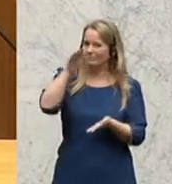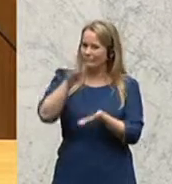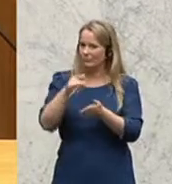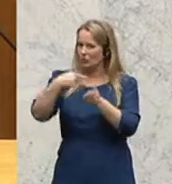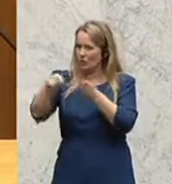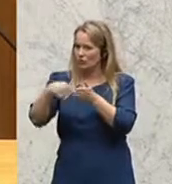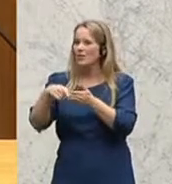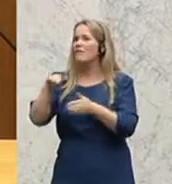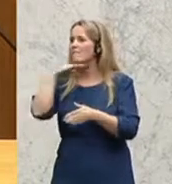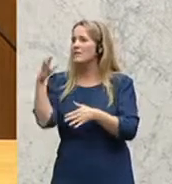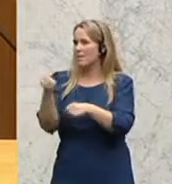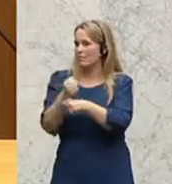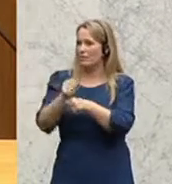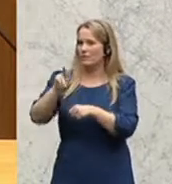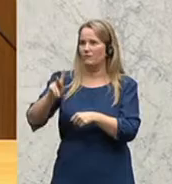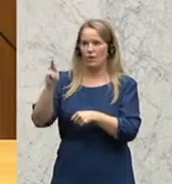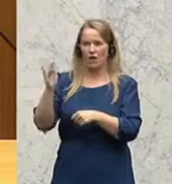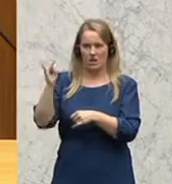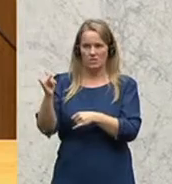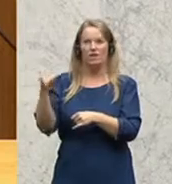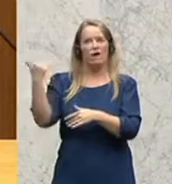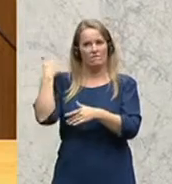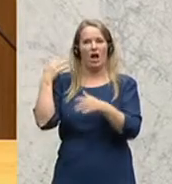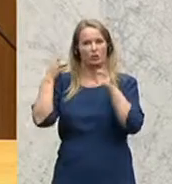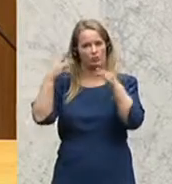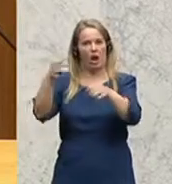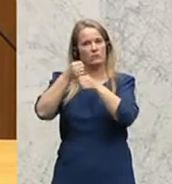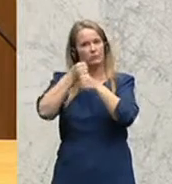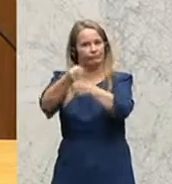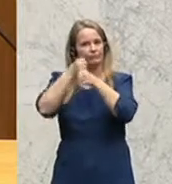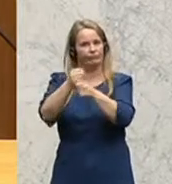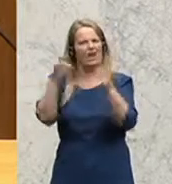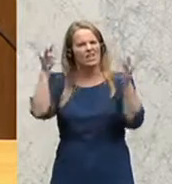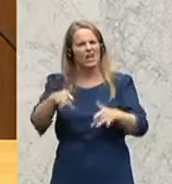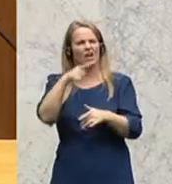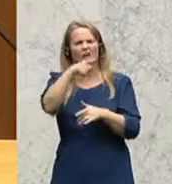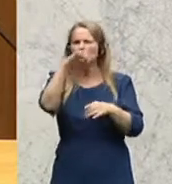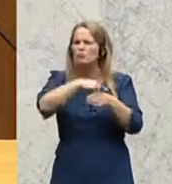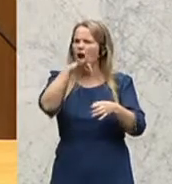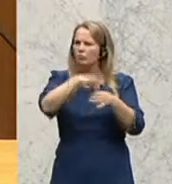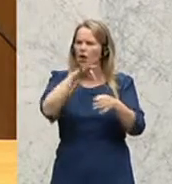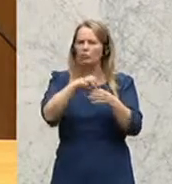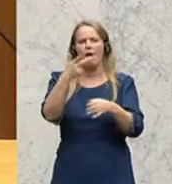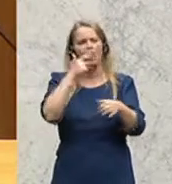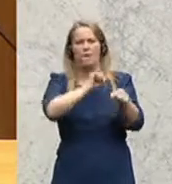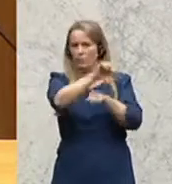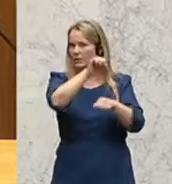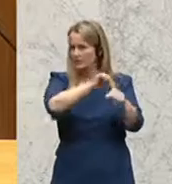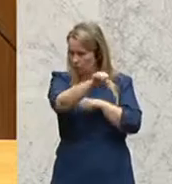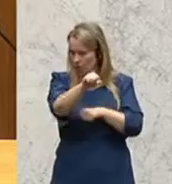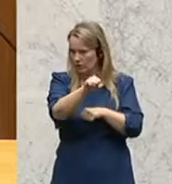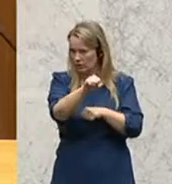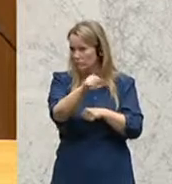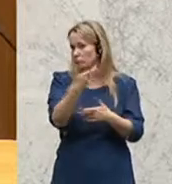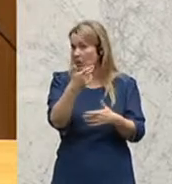Mitarbeiterinnen und Mitarbeiter der VKI auf die Straße gegangen, um gegen den anhaltenden Sparkuss einfach zu protestieren. Der Protest